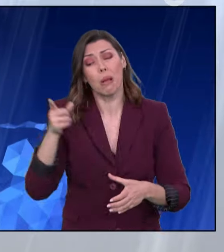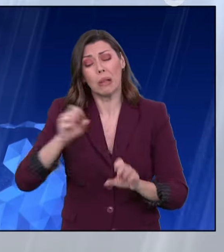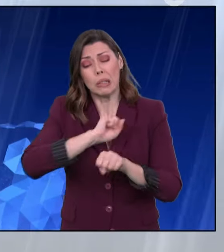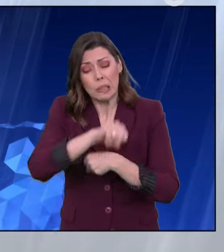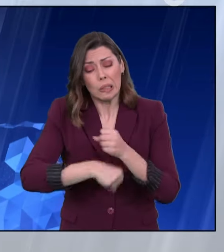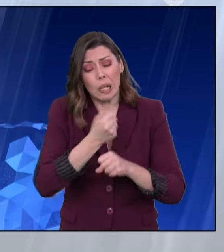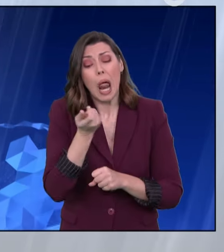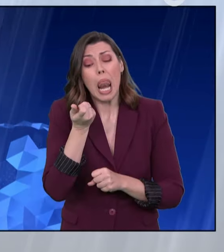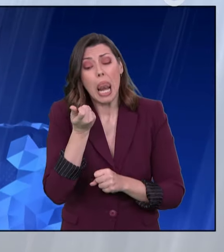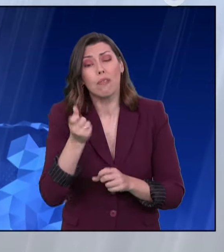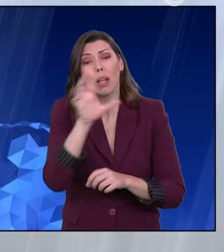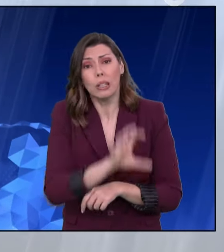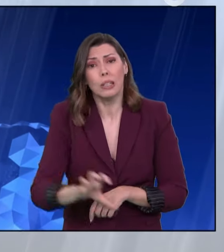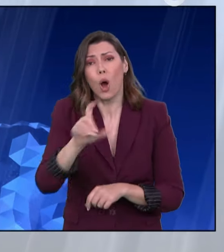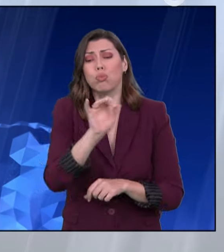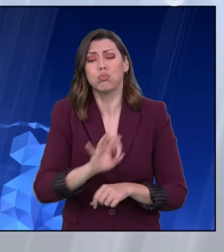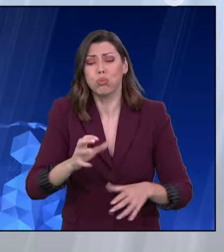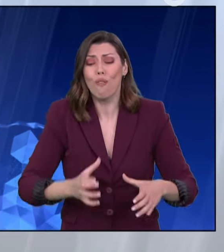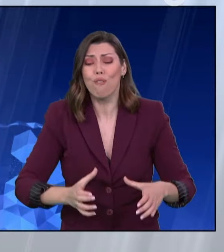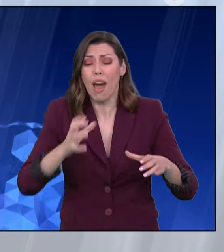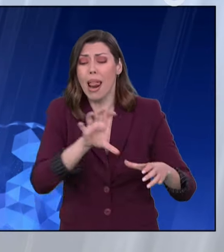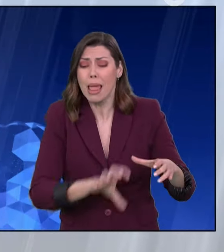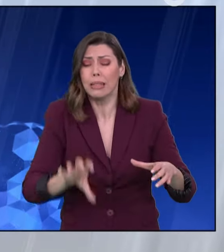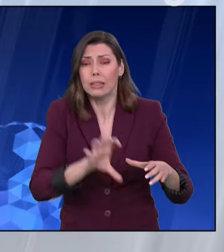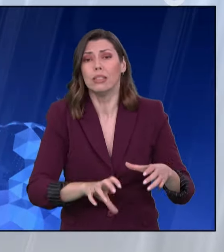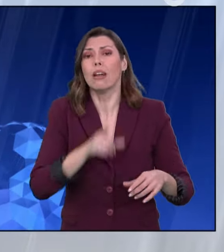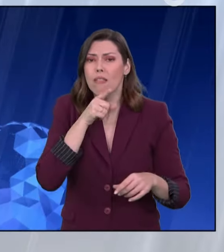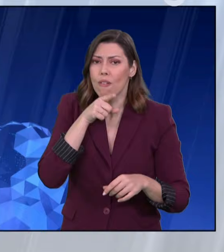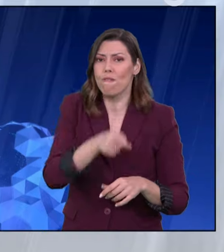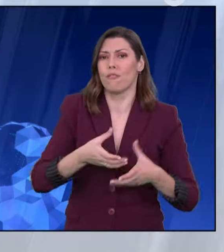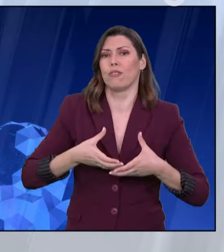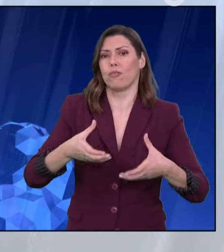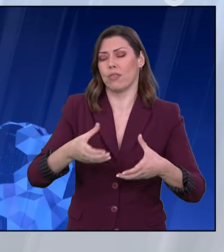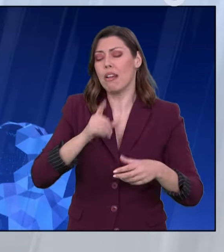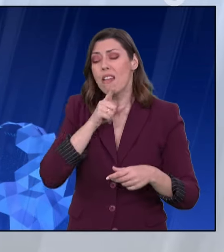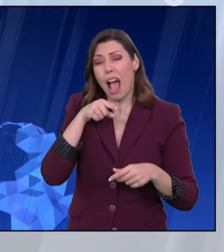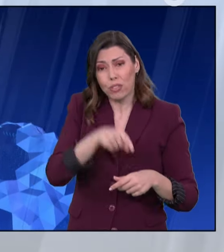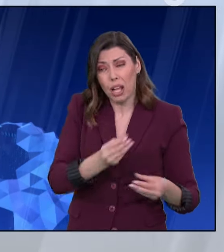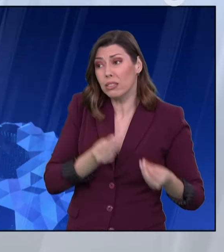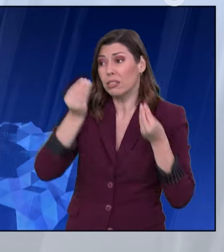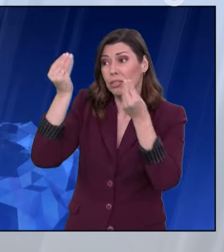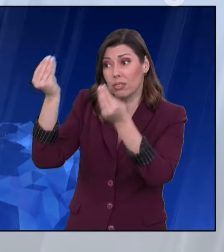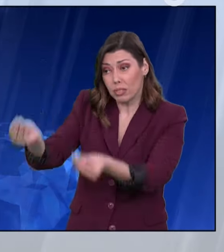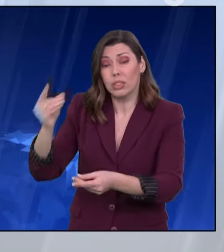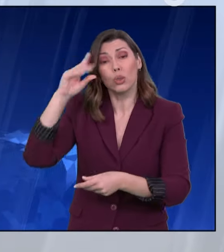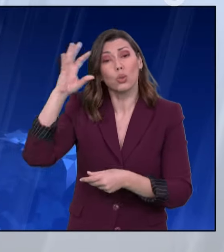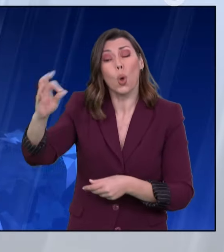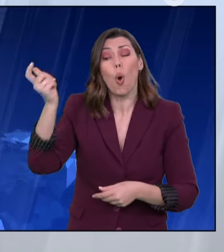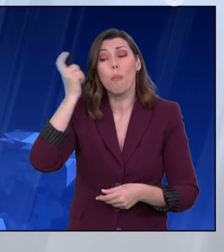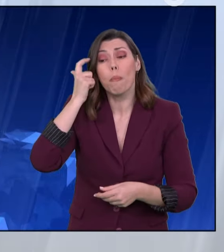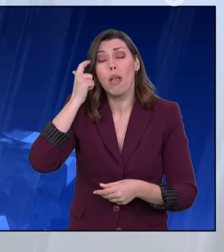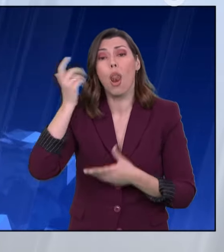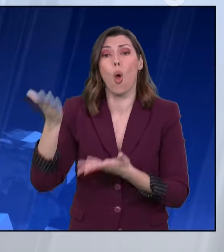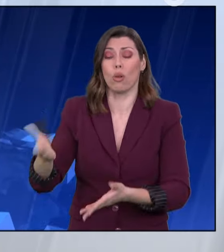για να βρεθούν χρήματα για τους αγρότες. Πάρτε τα, να τις τα πάτε και να βάλτε λίγο μία αλό. Για να το ξέρεις καλά γιατί. Για να το ξέρεις καλά. Τους